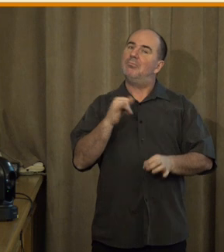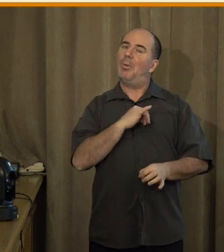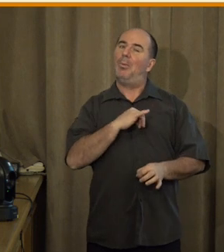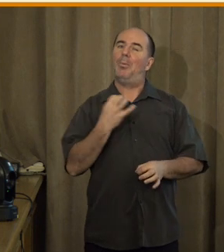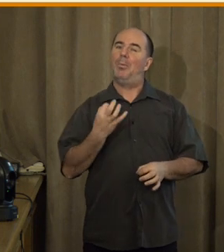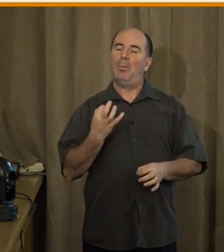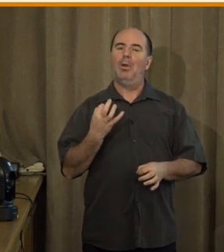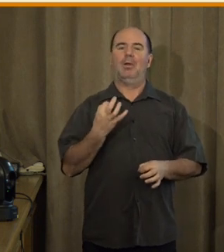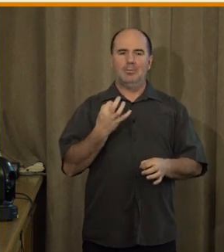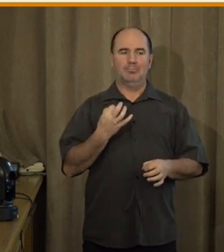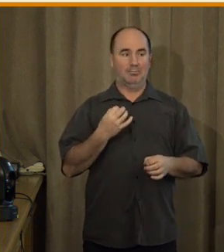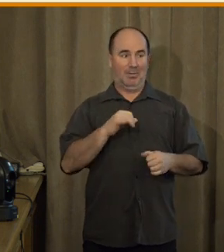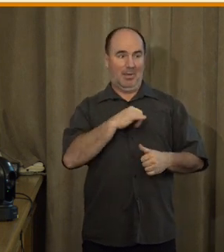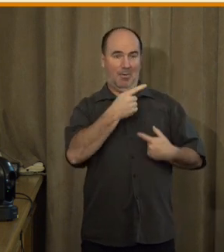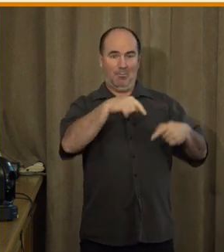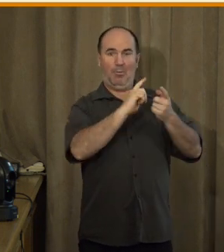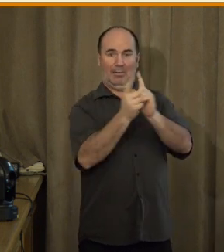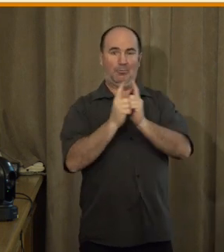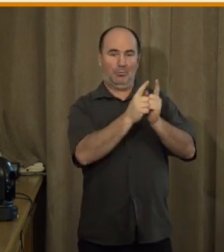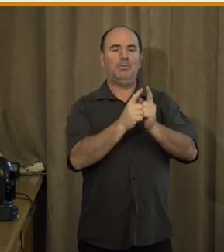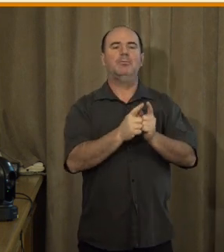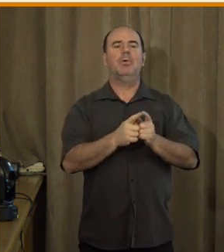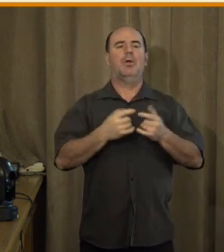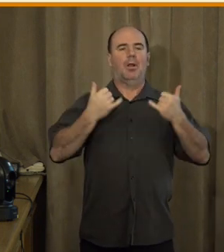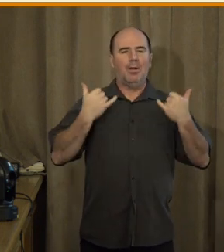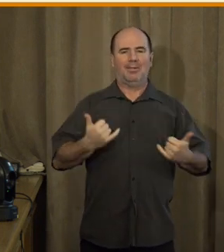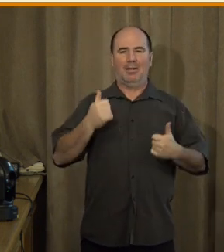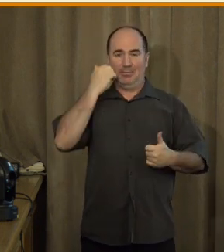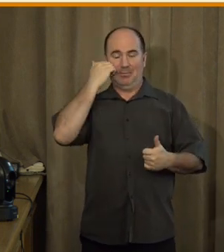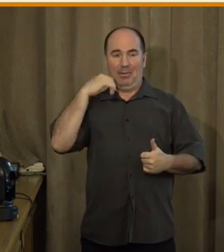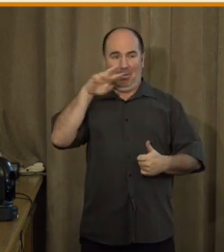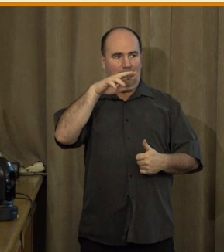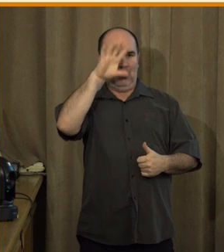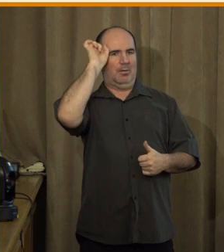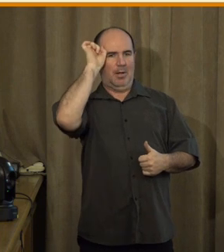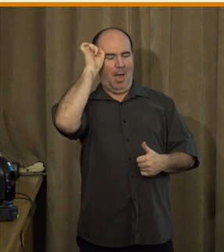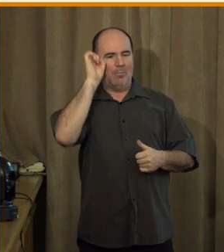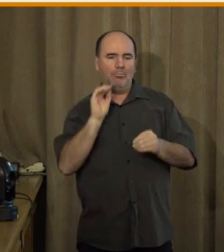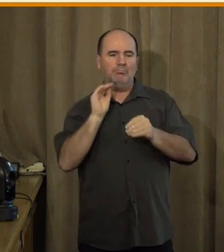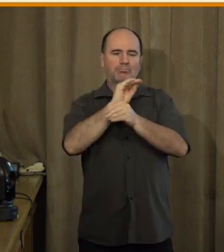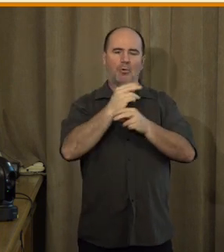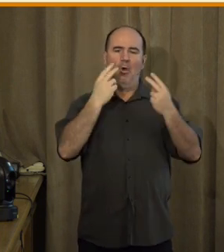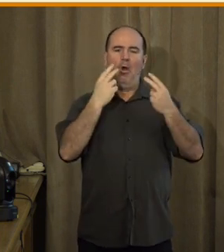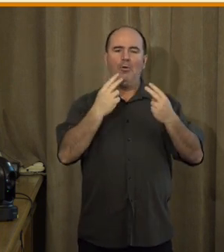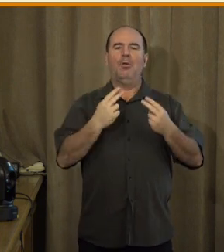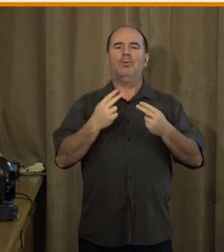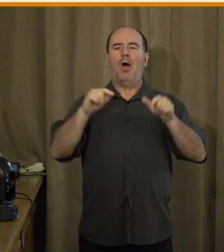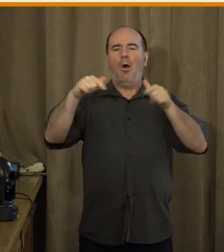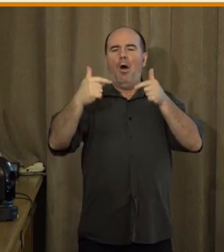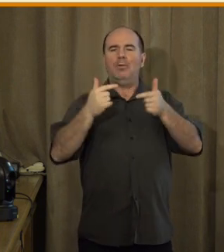další diskuzi, že lidé v tuto chvíli nevidí přidanou hodnotu online služeb, které nabízí stát.